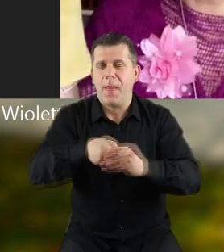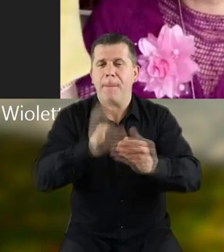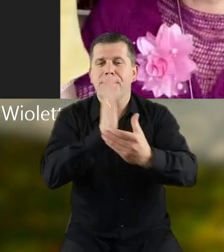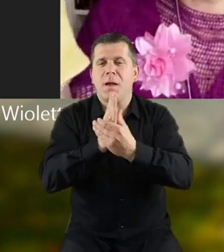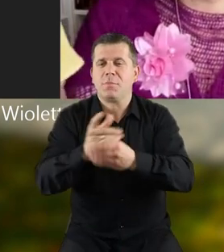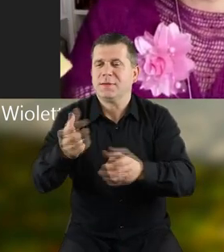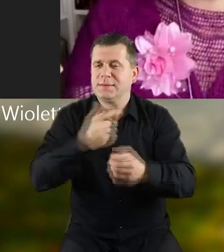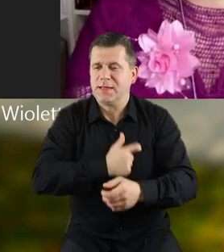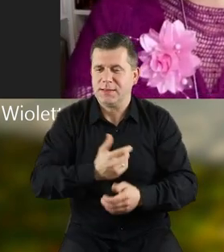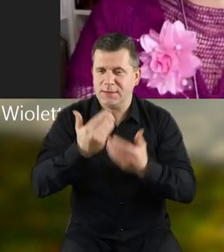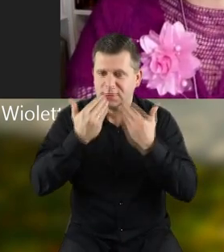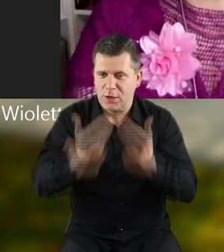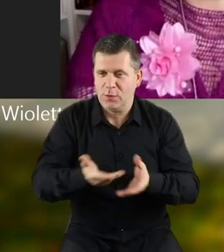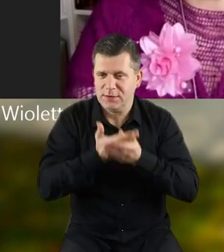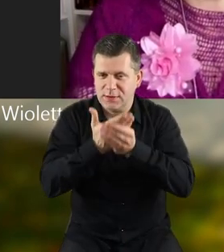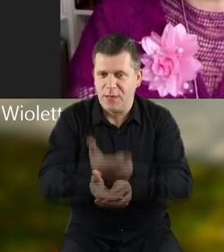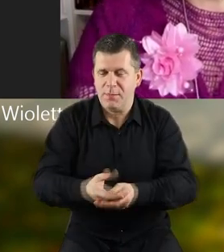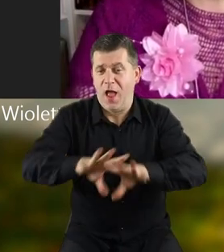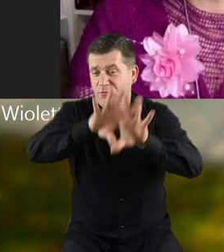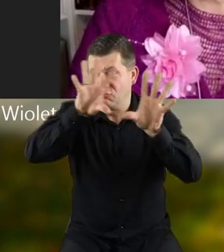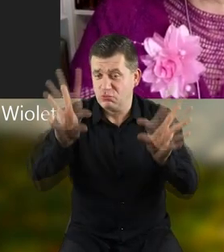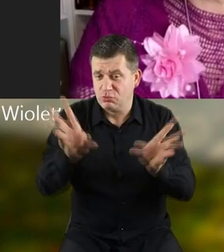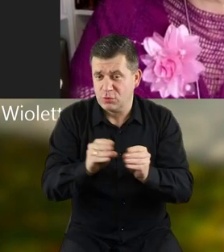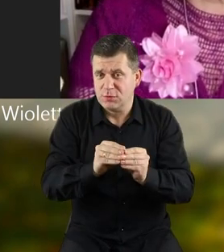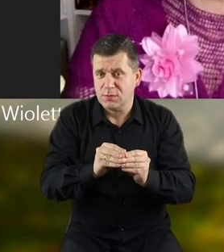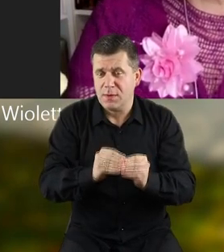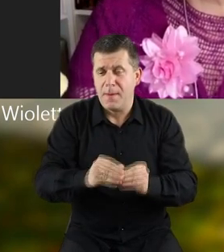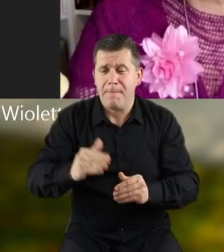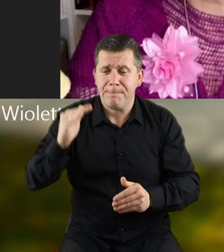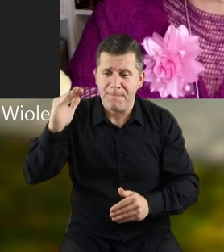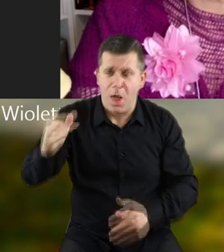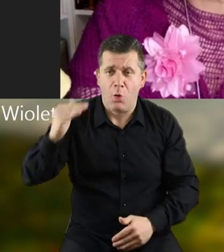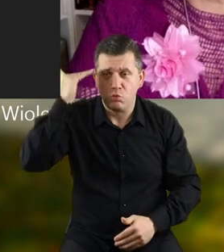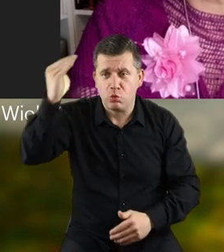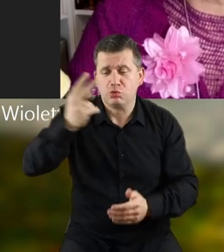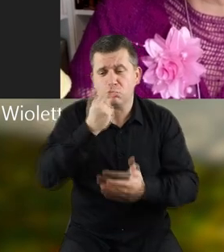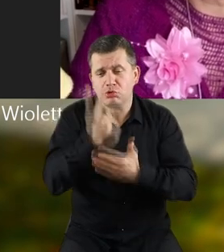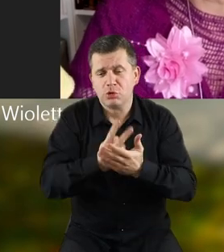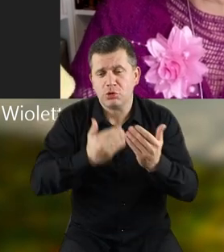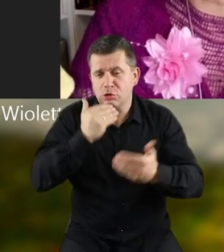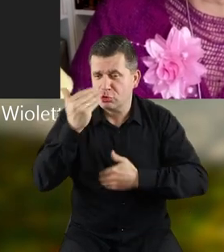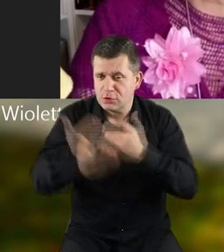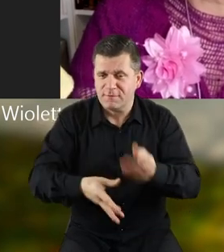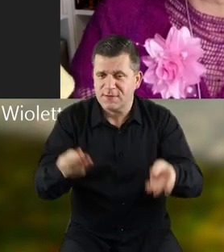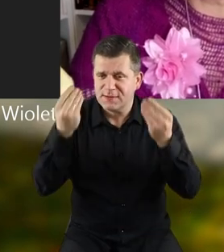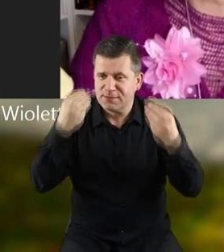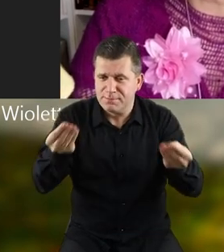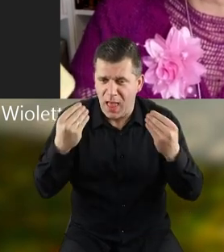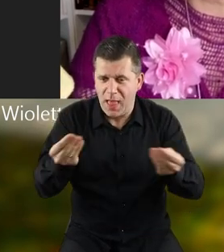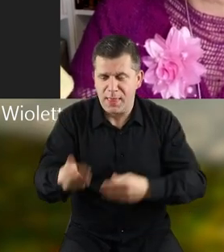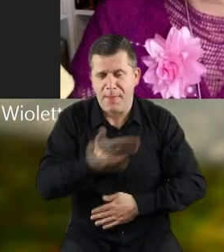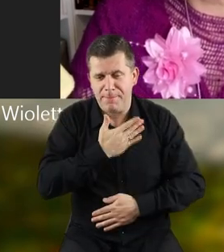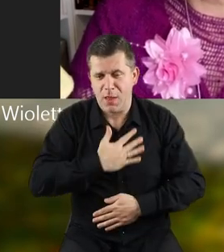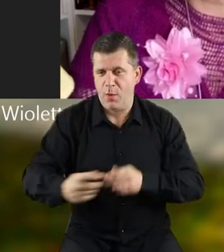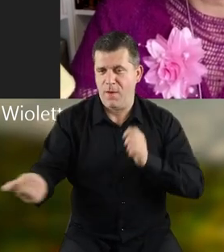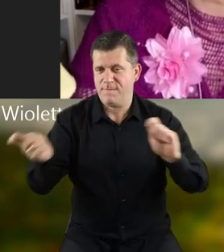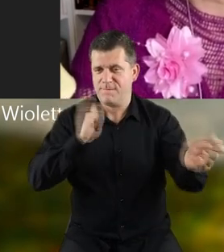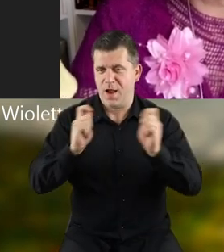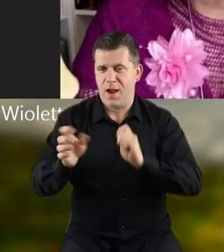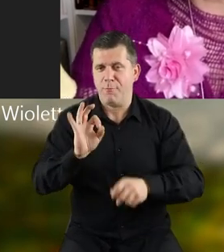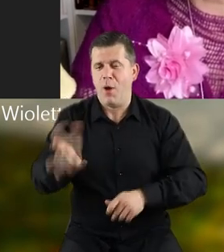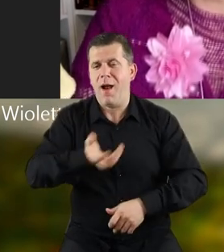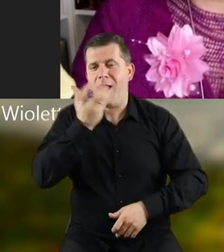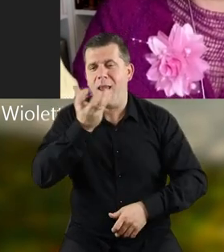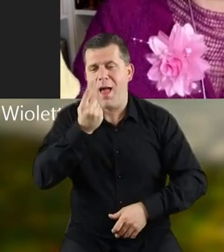W bibliotece serdecznie dziękuję za zaproszenie. A wszystkim i małym i dużym czytelnikom życzę wspaniałych, miłych wakacji,